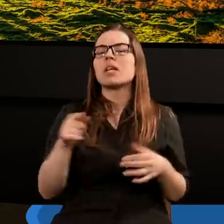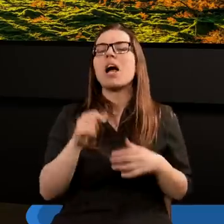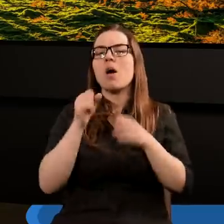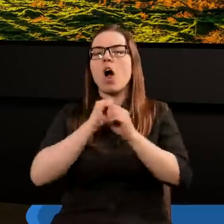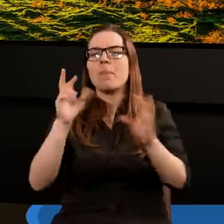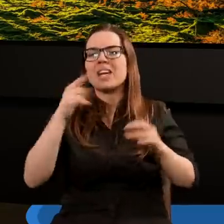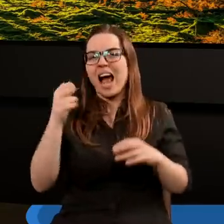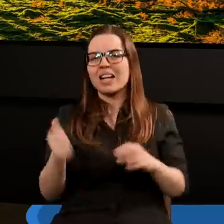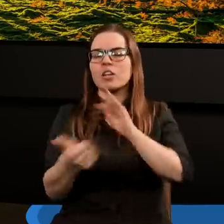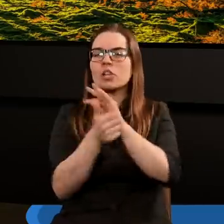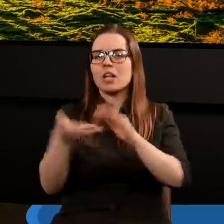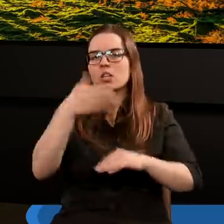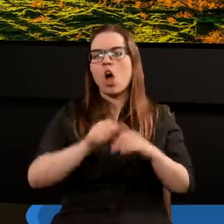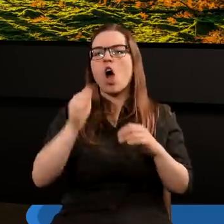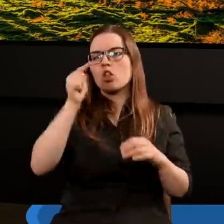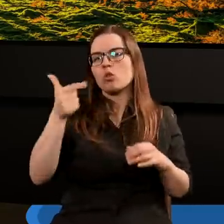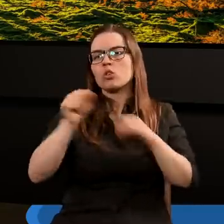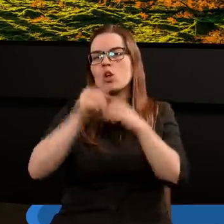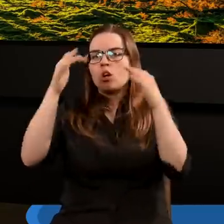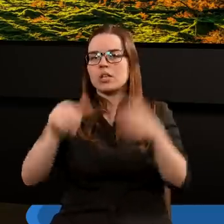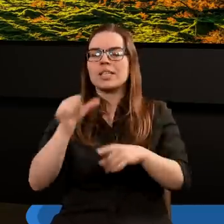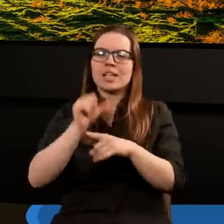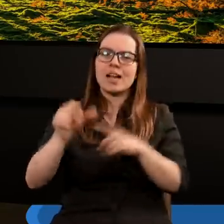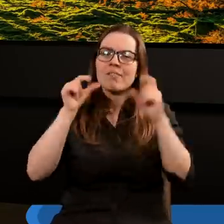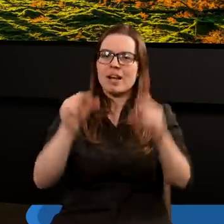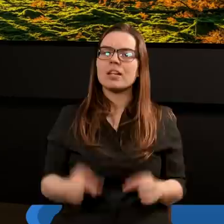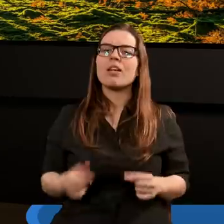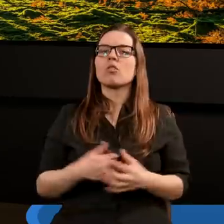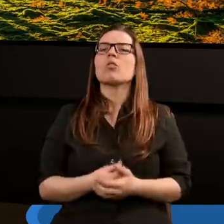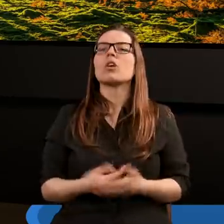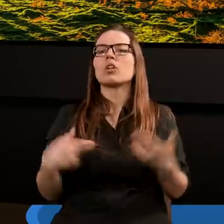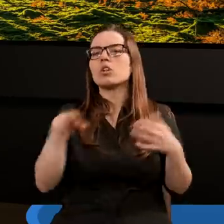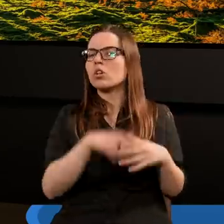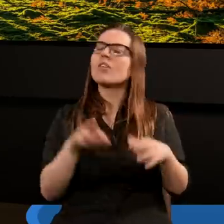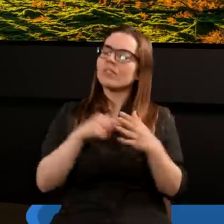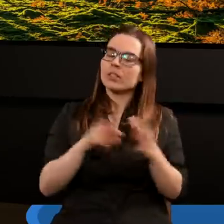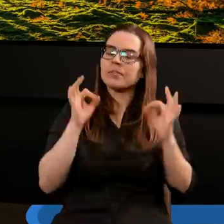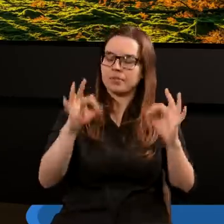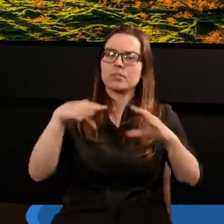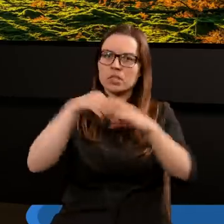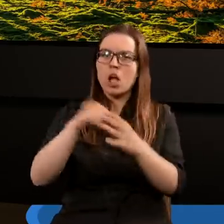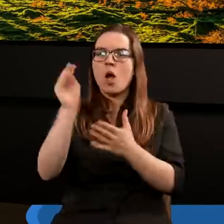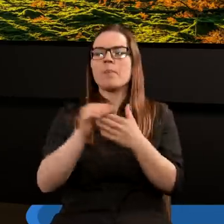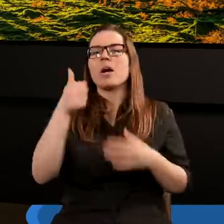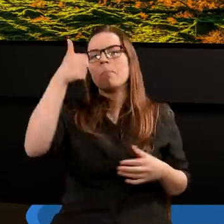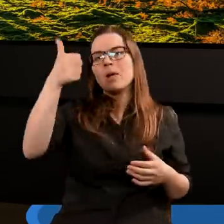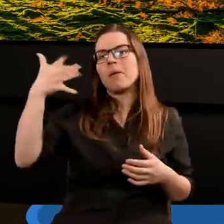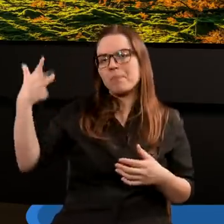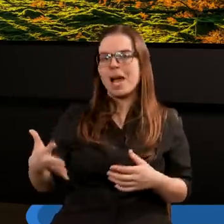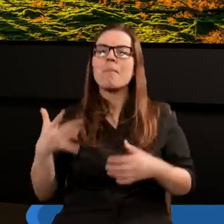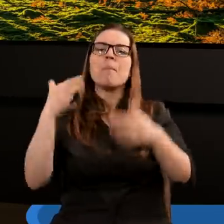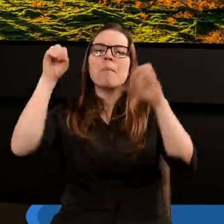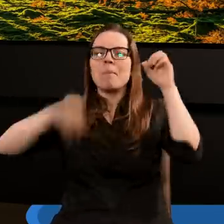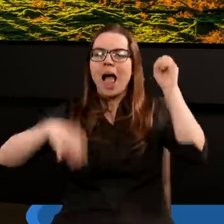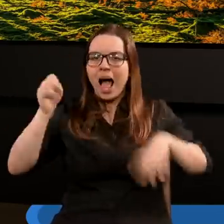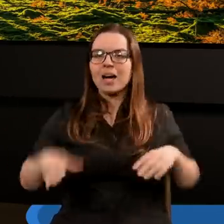Apokalipsy, szesnasty rozdział od drugiego do jedenastego wersetu, które właśnie opisują te pierwsze pięć plag,